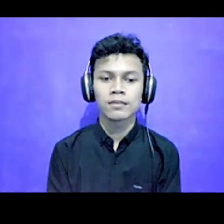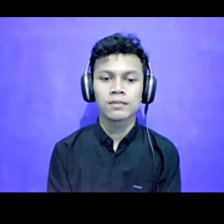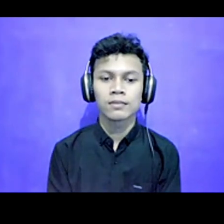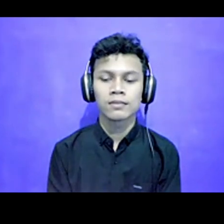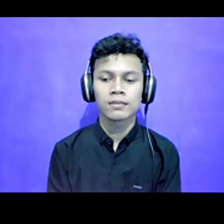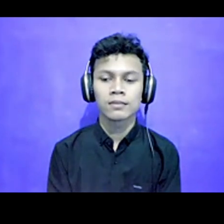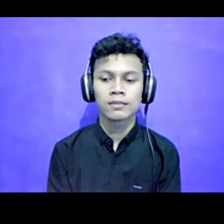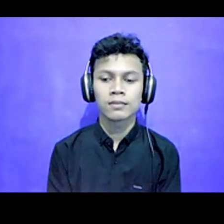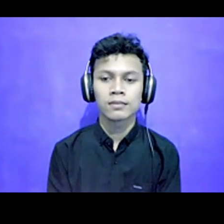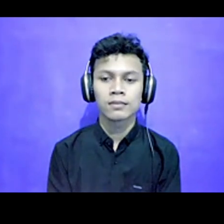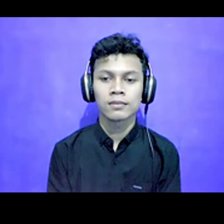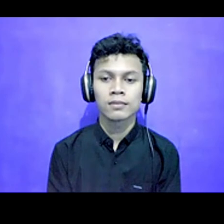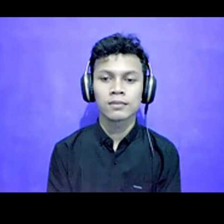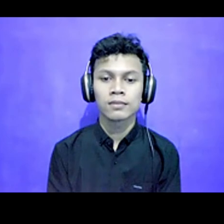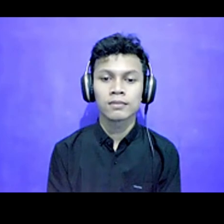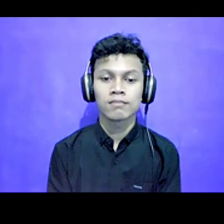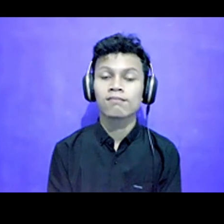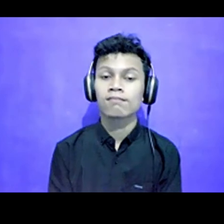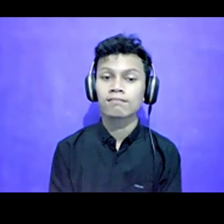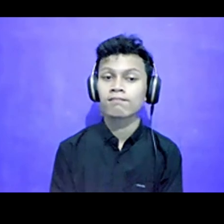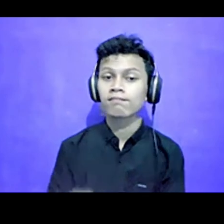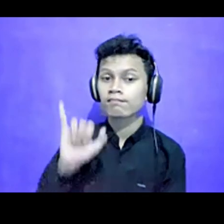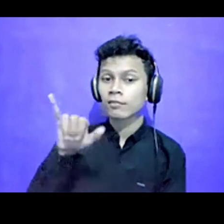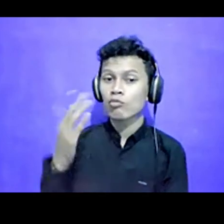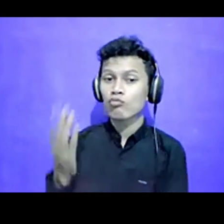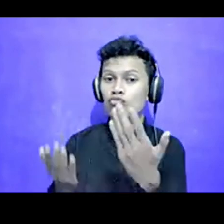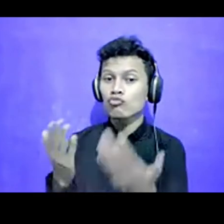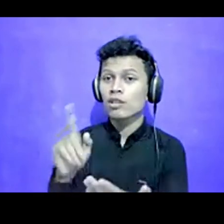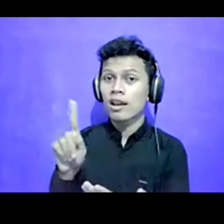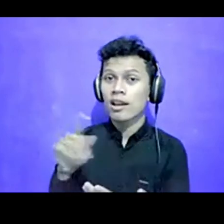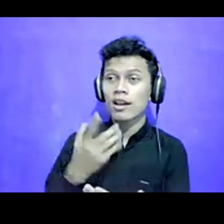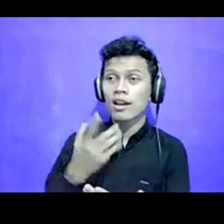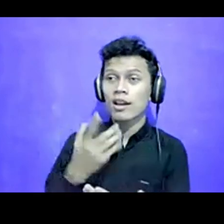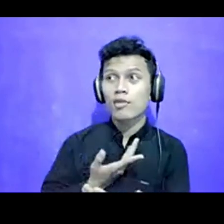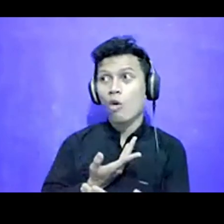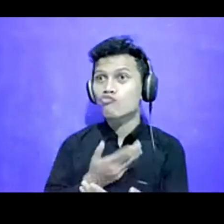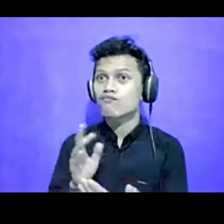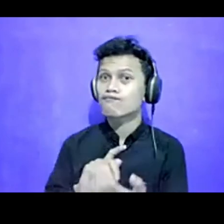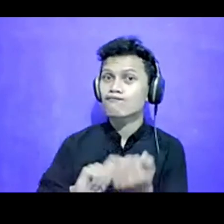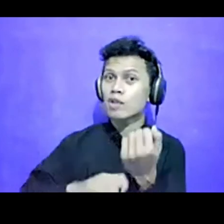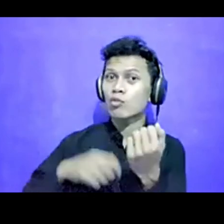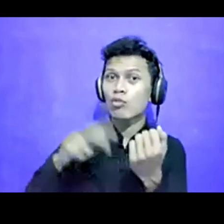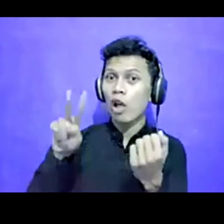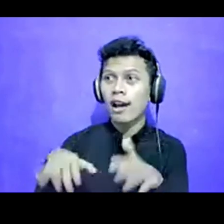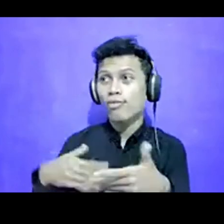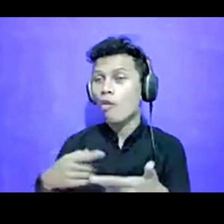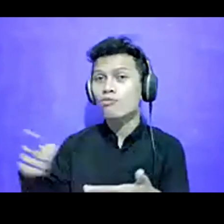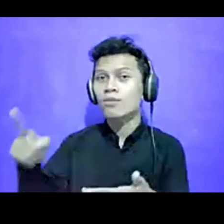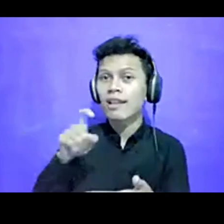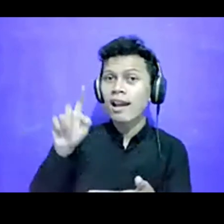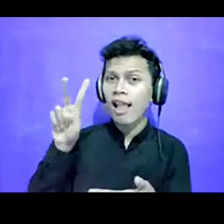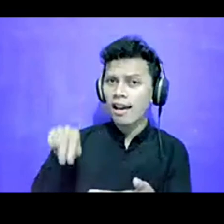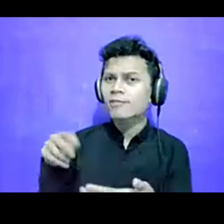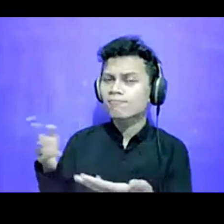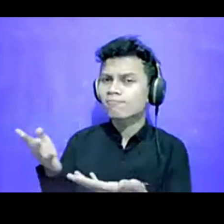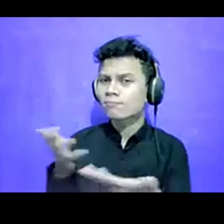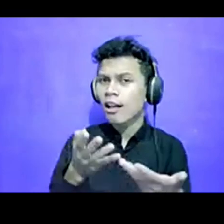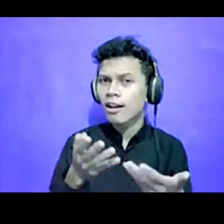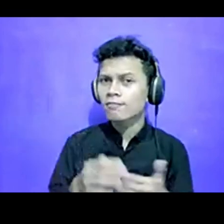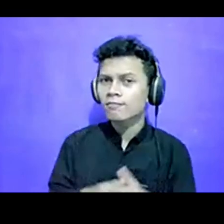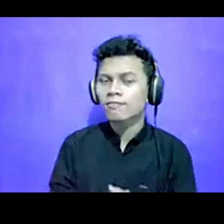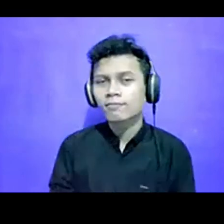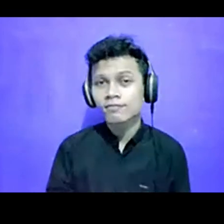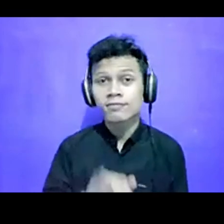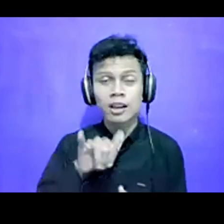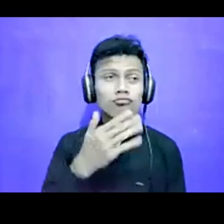ya mungkin ada yang lain, yang ingin menanggapi, teman-teman. Ada pertanyaan yang lain, Kak? Silahkan kalau